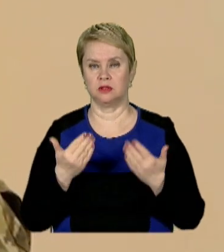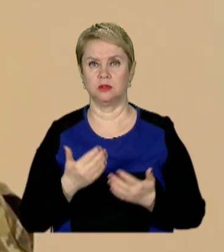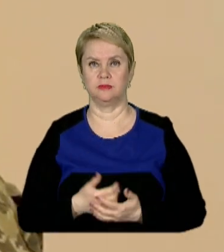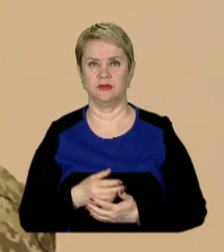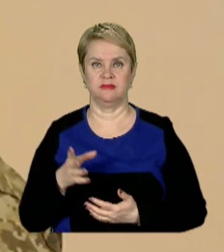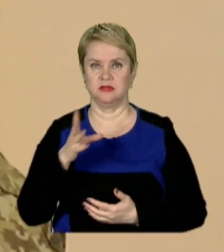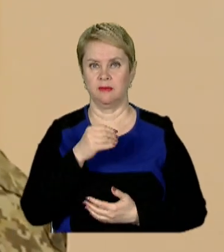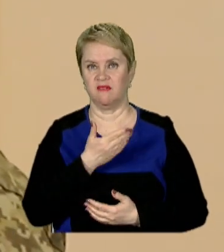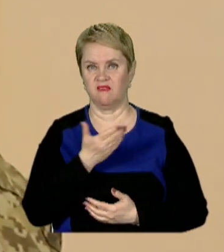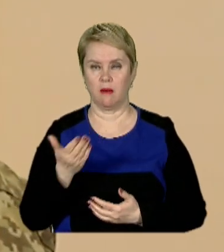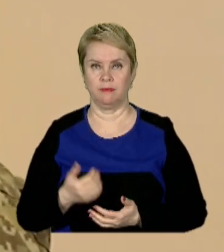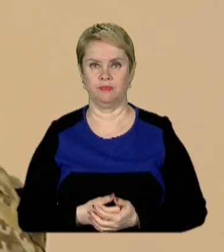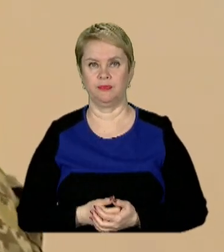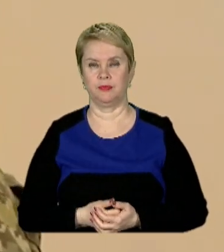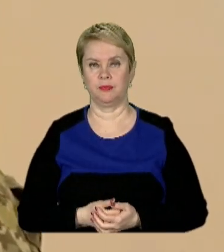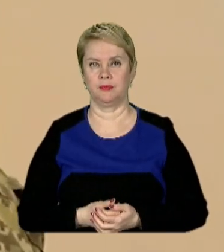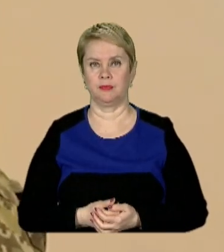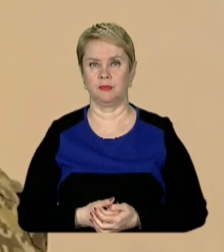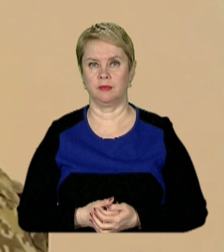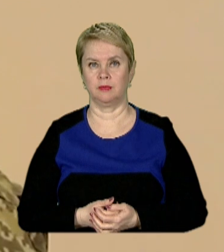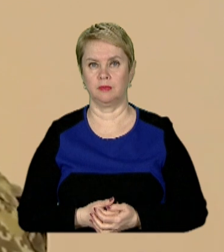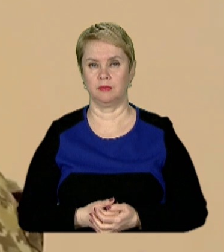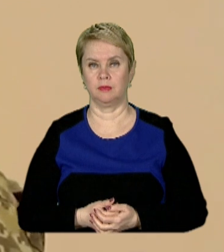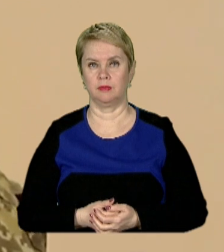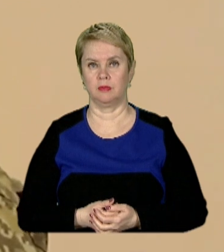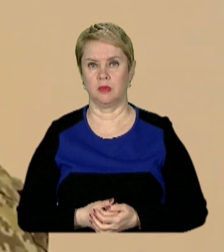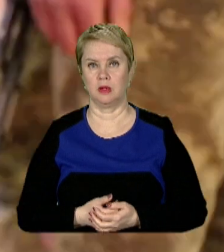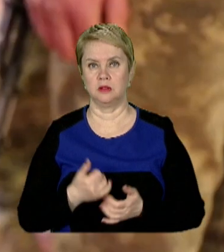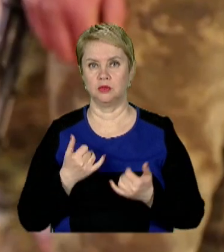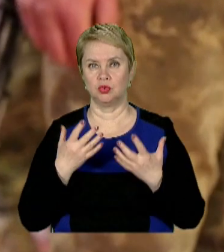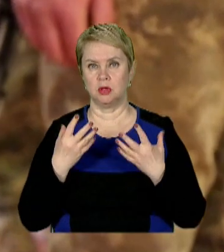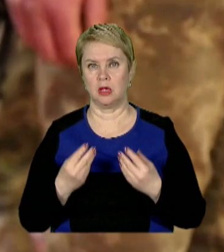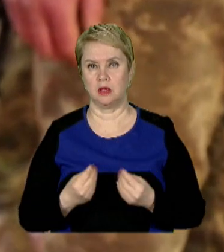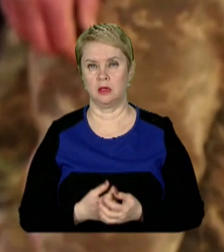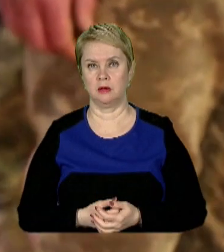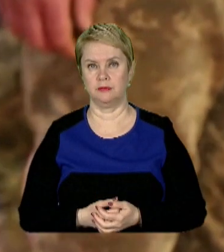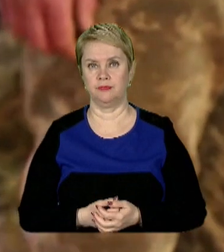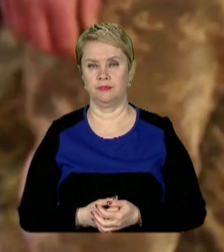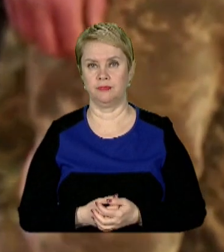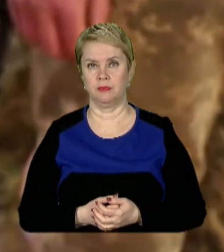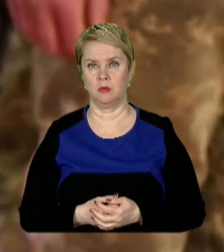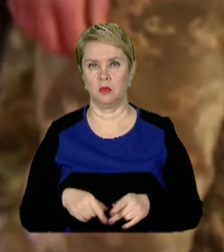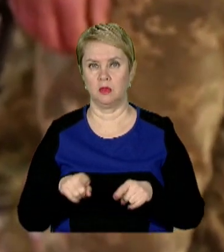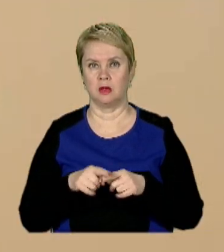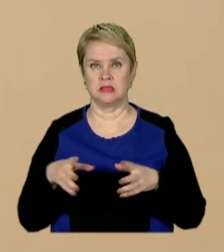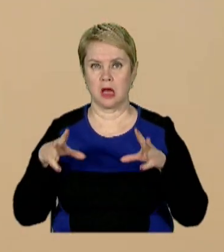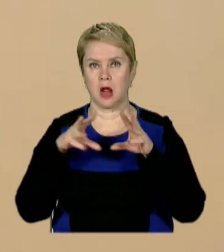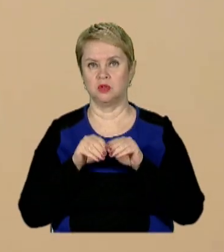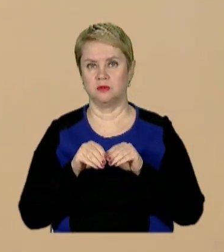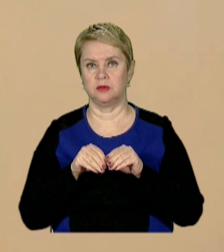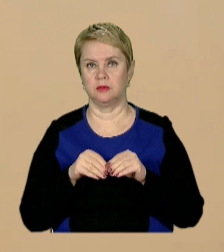всіма вам, тому що на сьогоднішній день прикордонники показують всім,